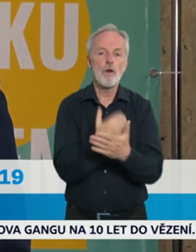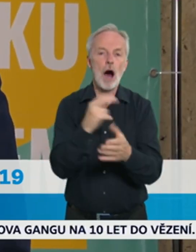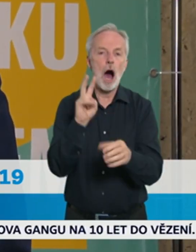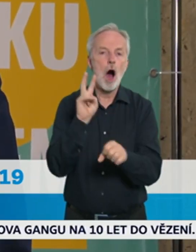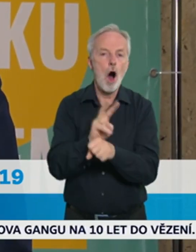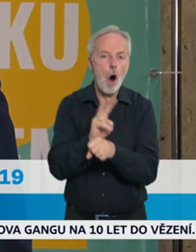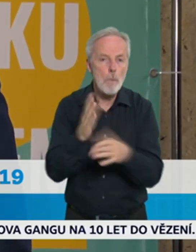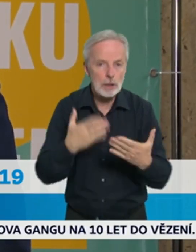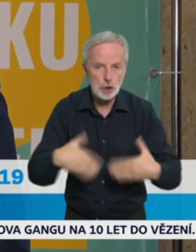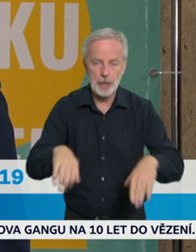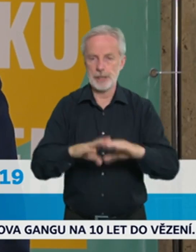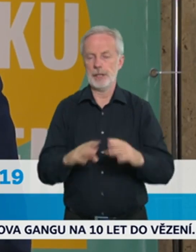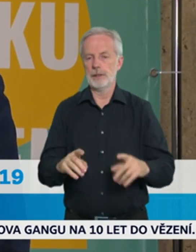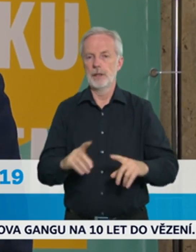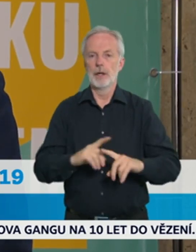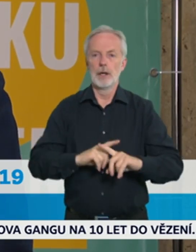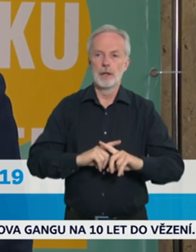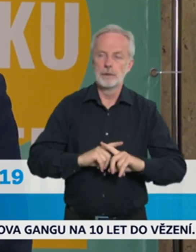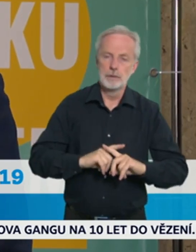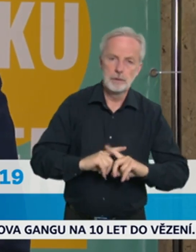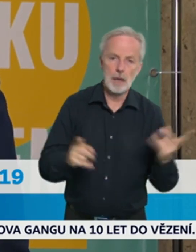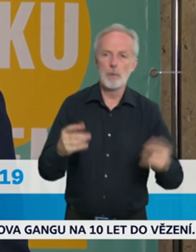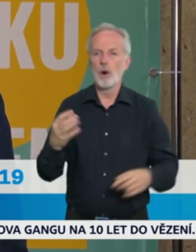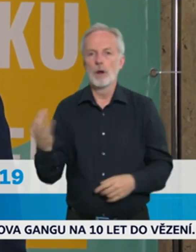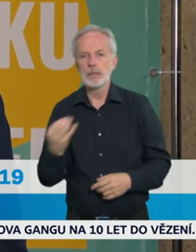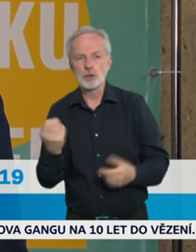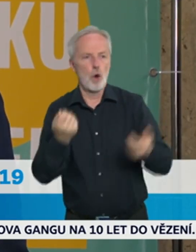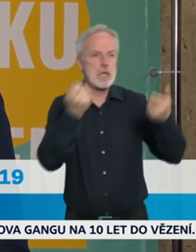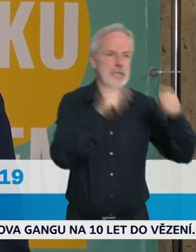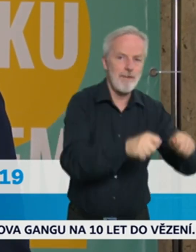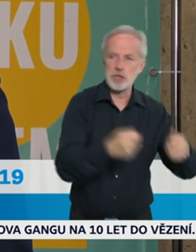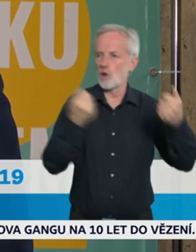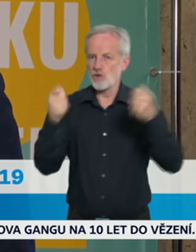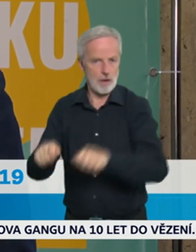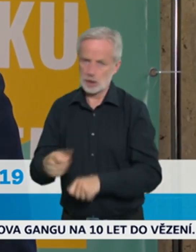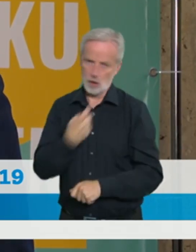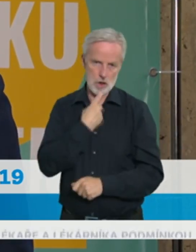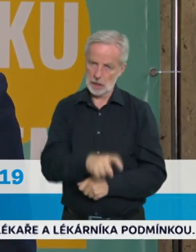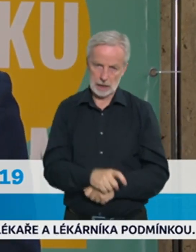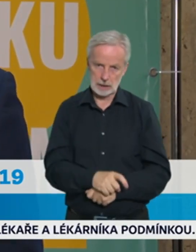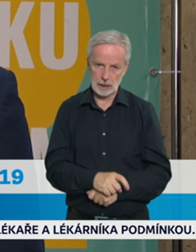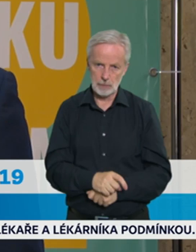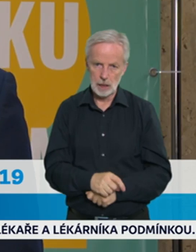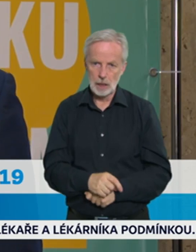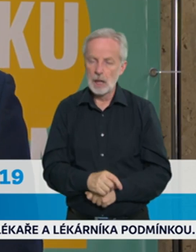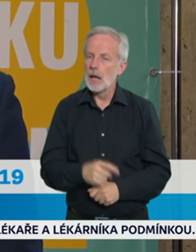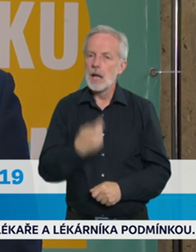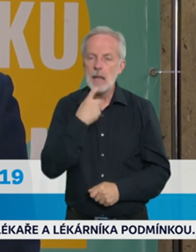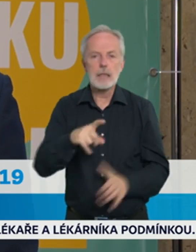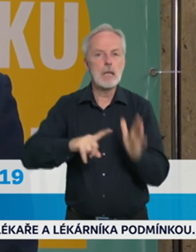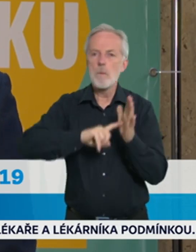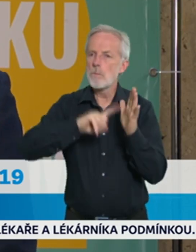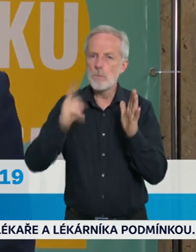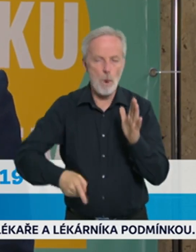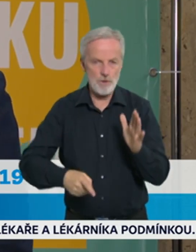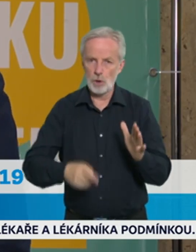zavádět nějaké další restrikce, nechceme zavádět ani plošné testování, o tom ještě bude mluvit